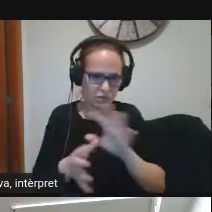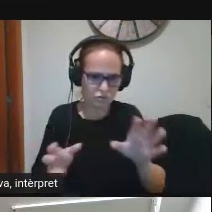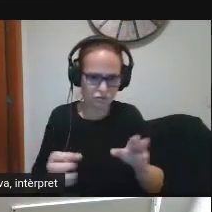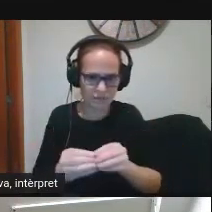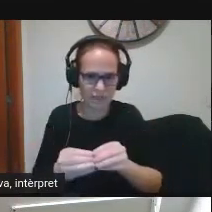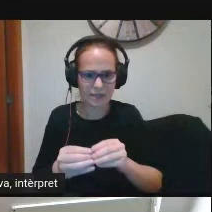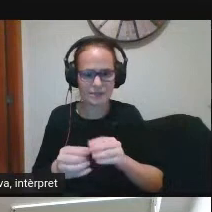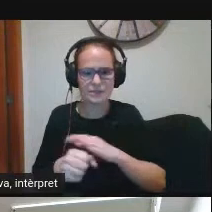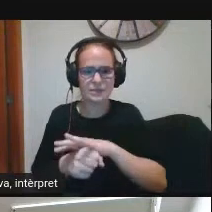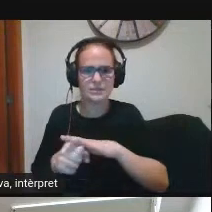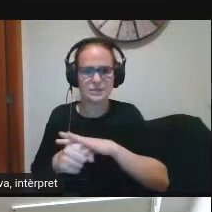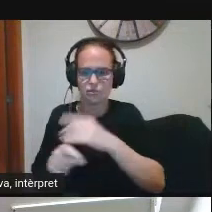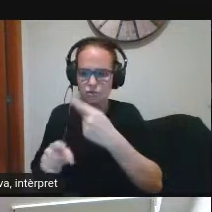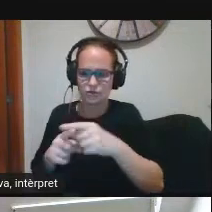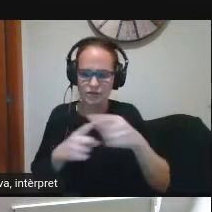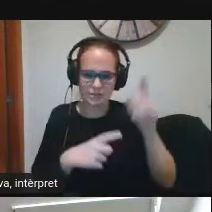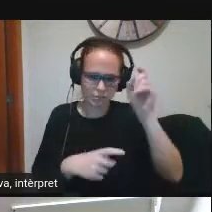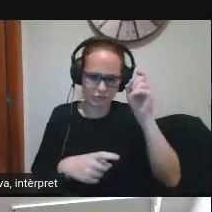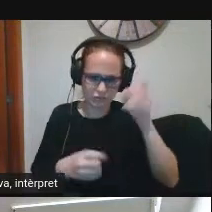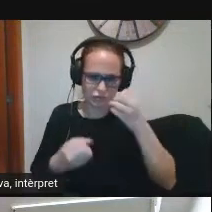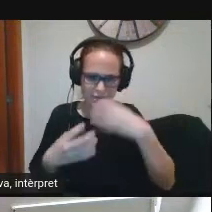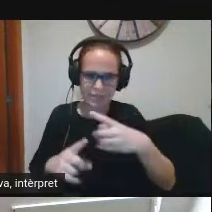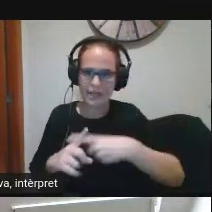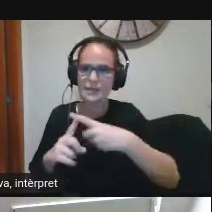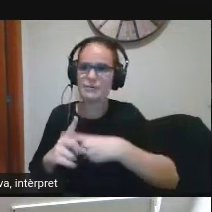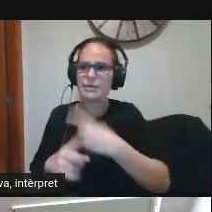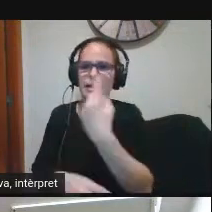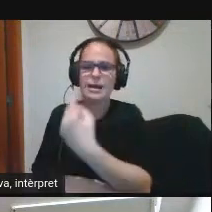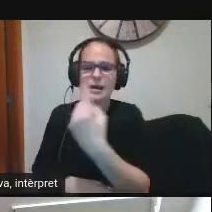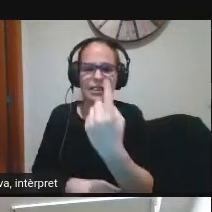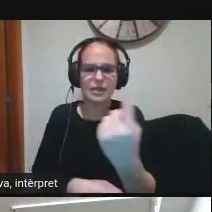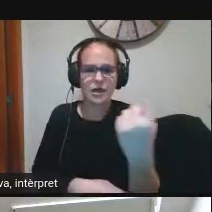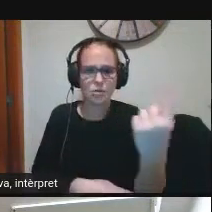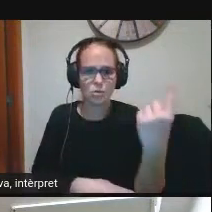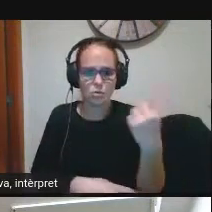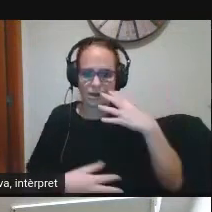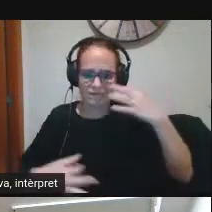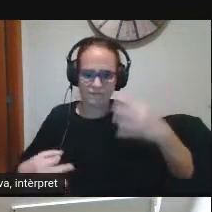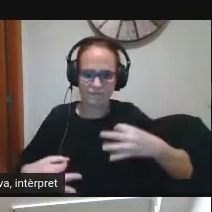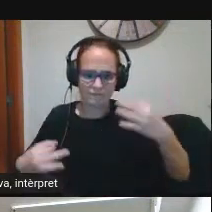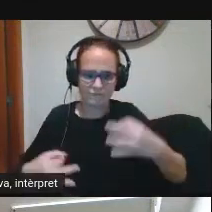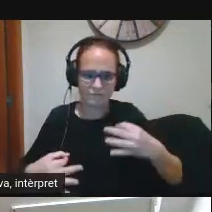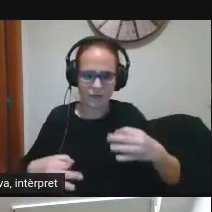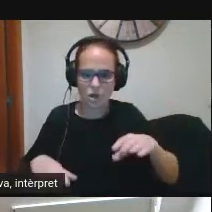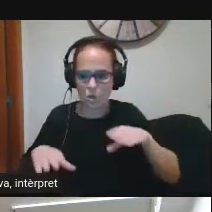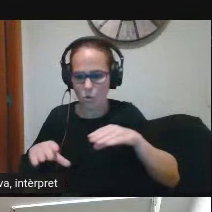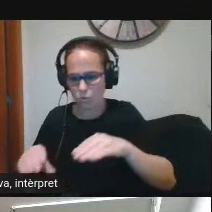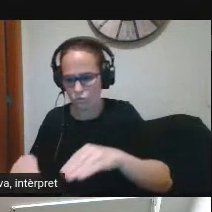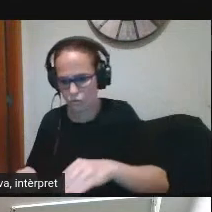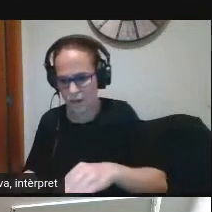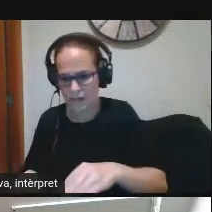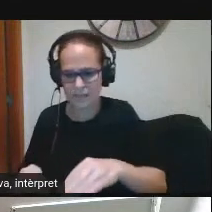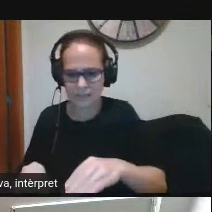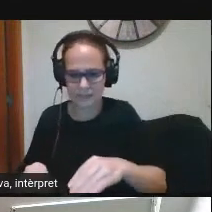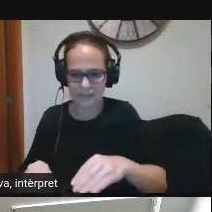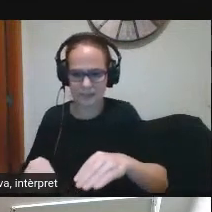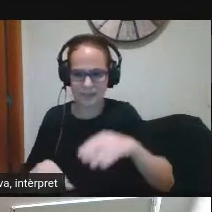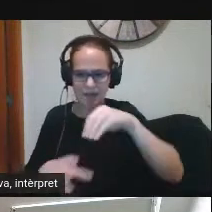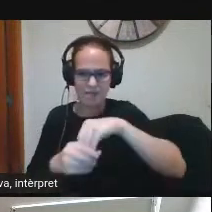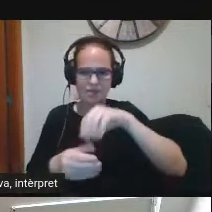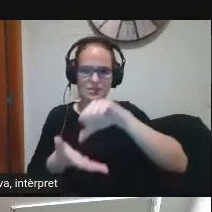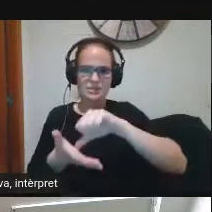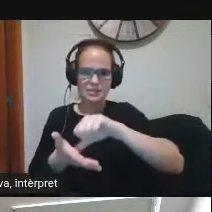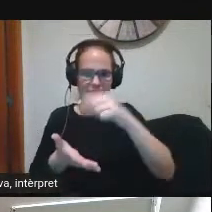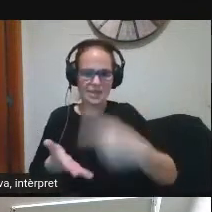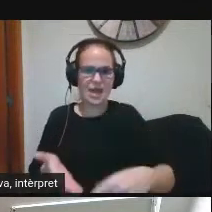de professorat quin és el nivell realment usuari que tenim al centre